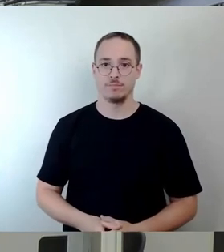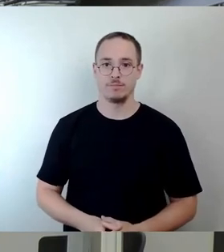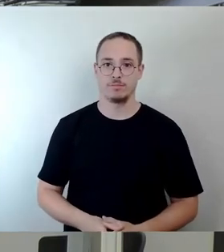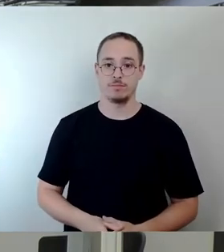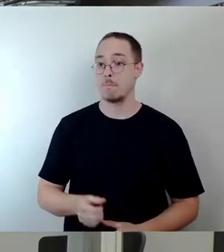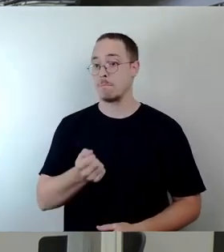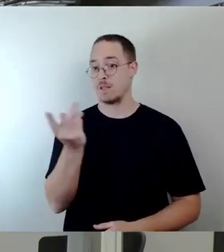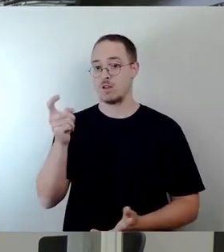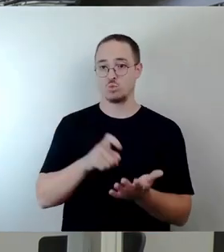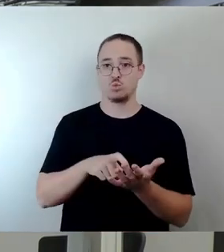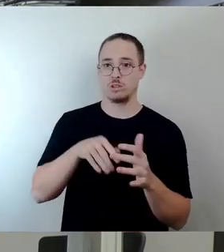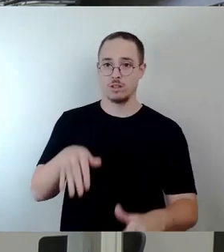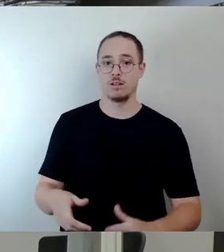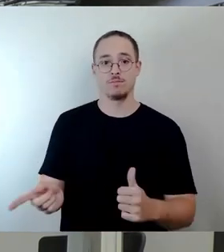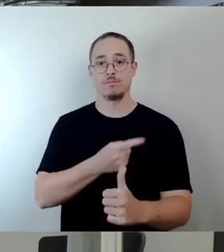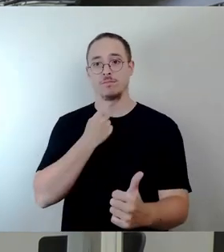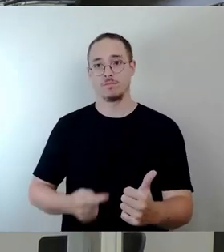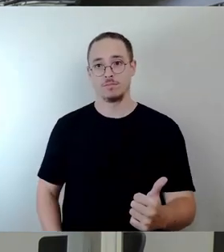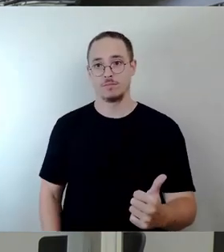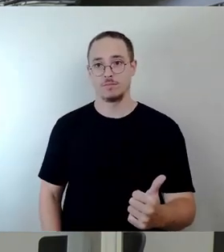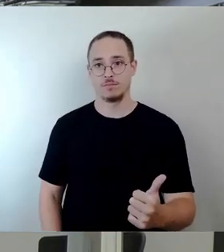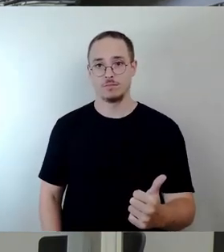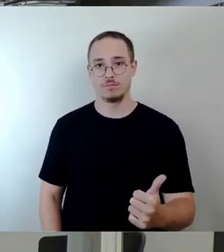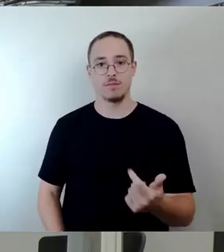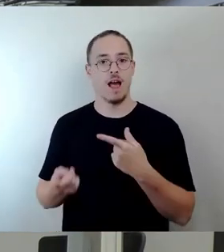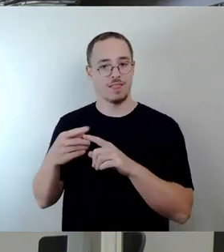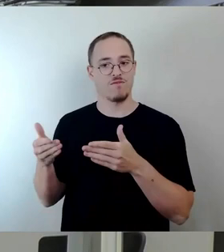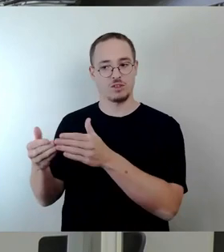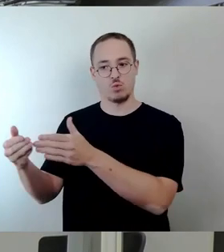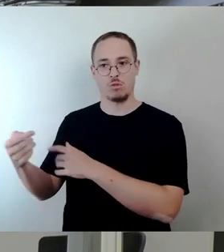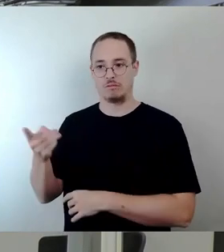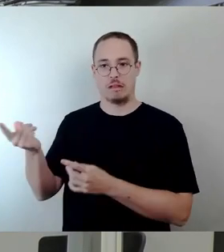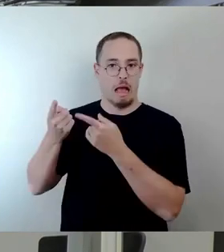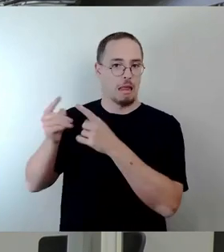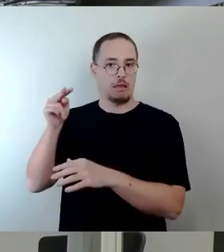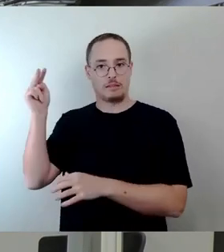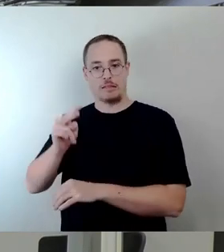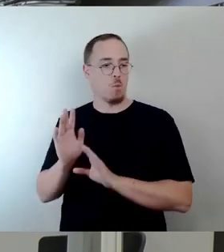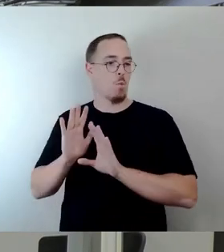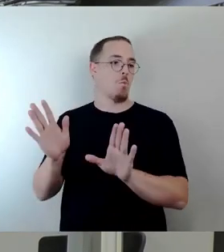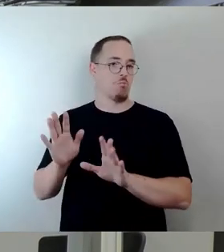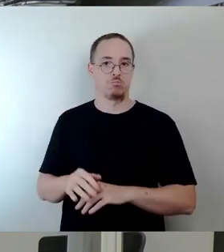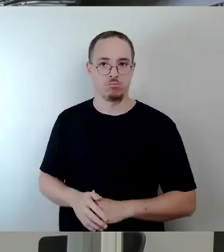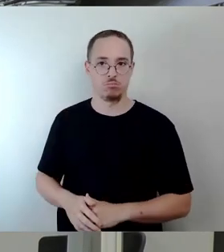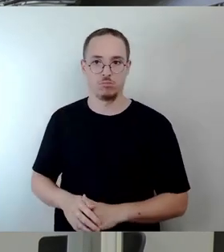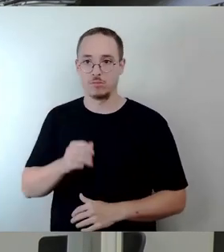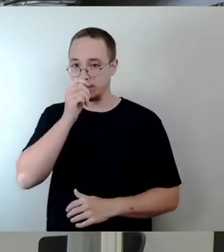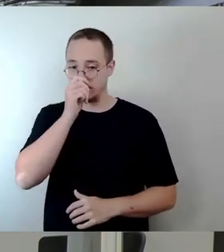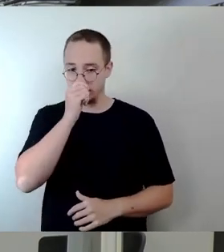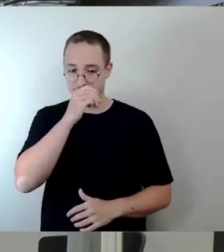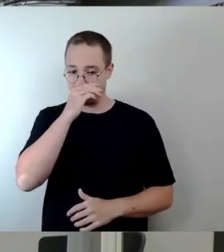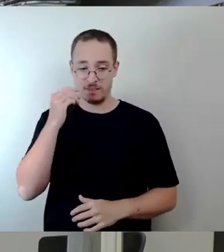einen, auch wenn andere Fraktionen das anders sehen, wir sagen ganz klar, wir können als Fraktion oder als Stadtrat